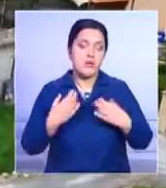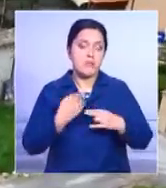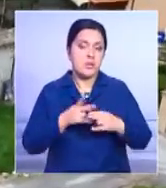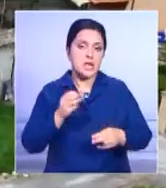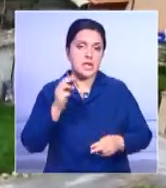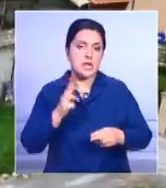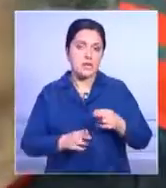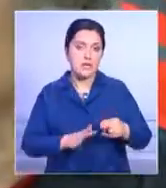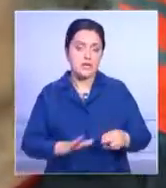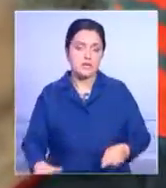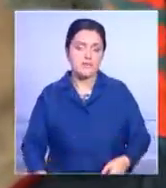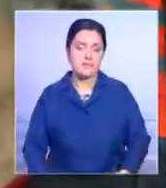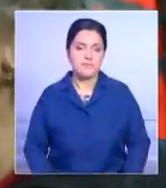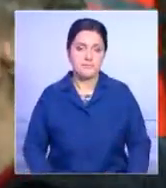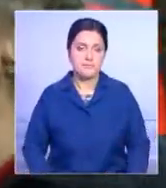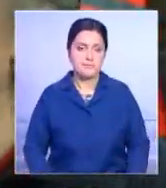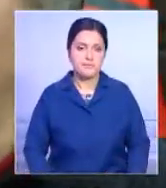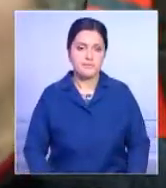конца.